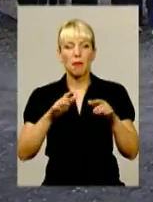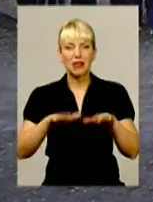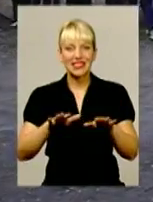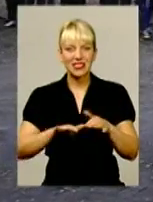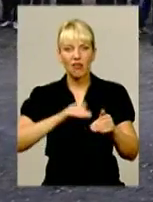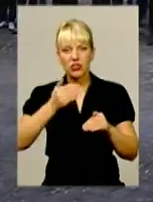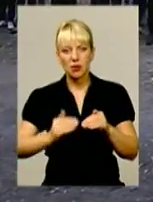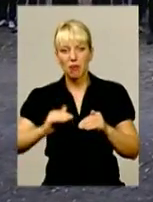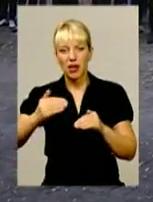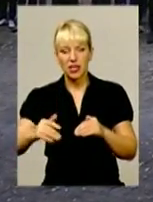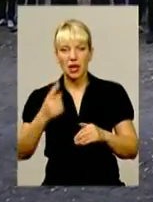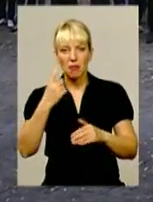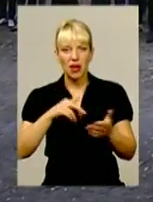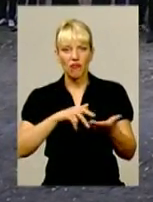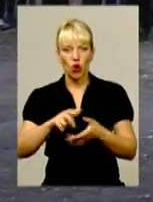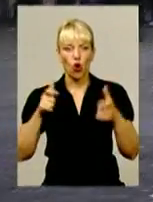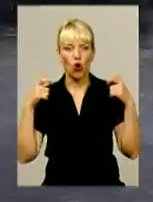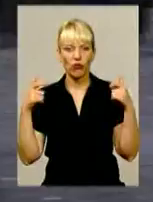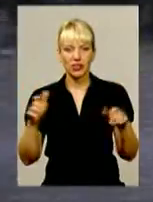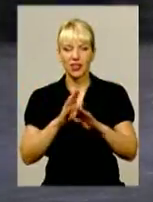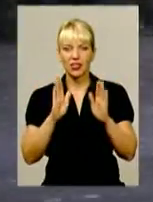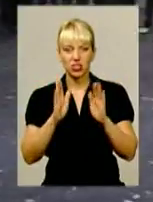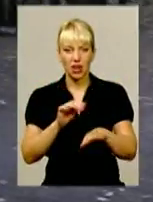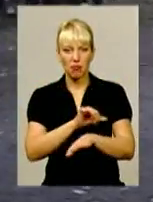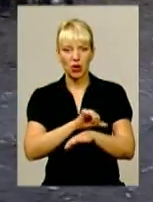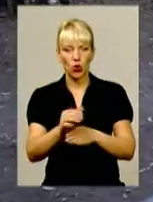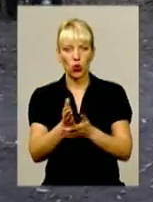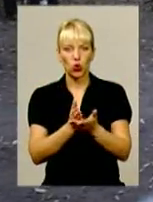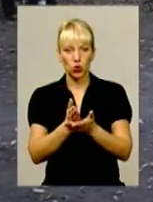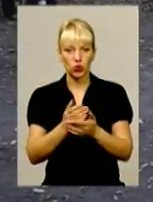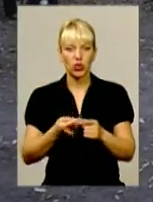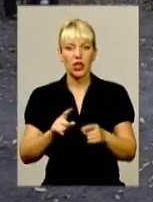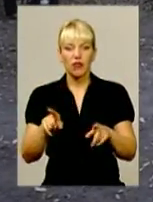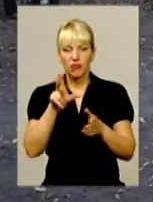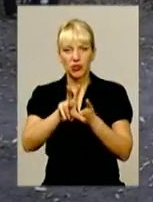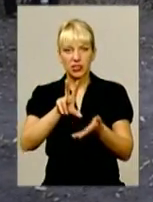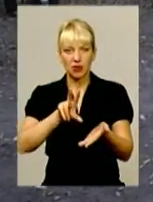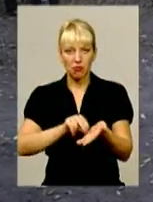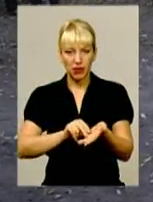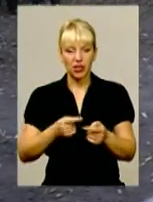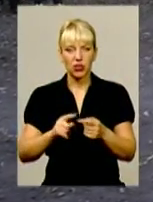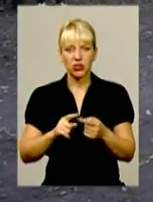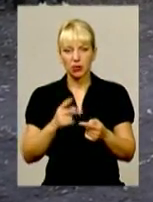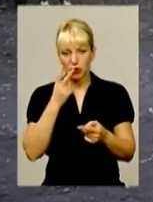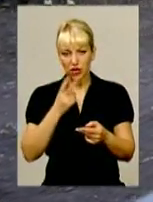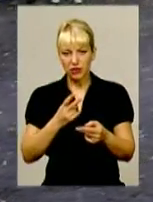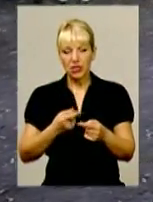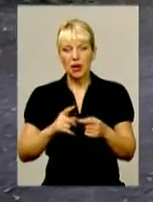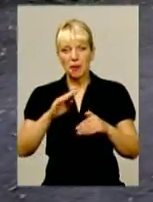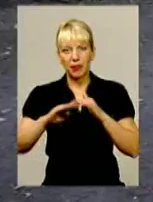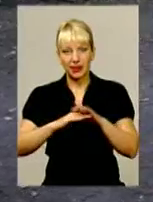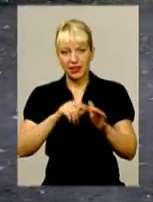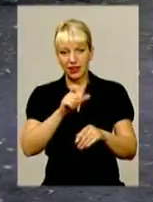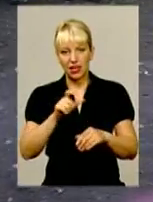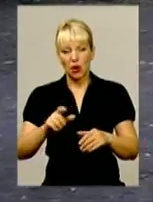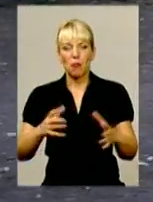Першими на дистанцію виходили офіцери і не лише прикордонної служби. Власним прикладом, надихаючи підлеглих, у будь-який період служби підтримувати